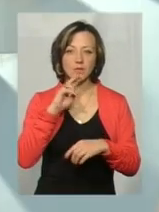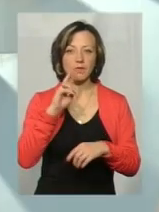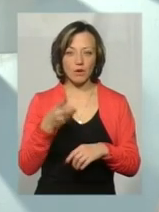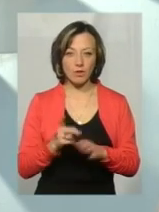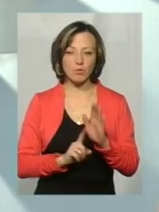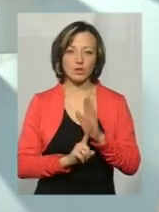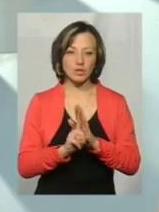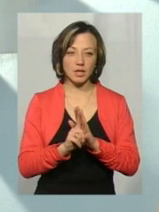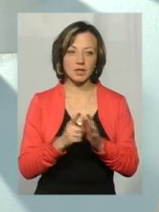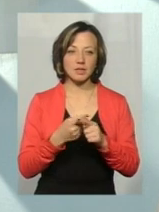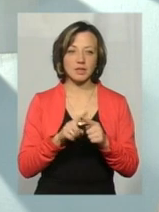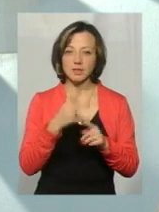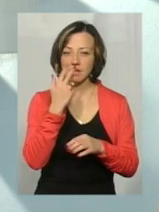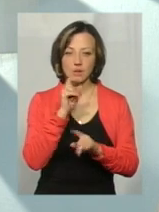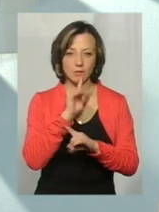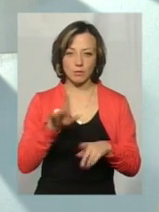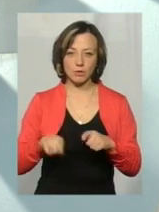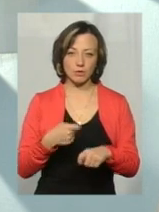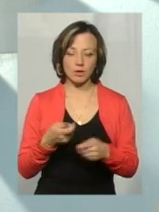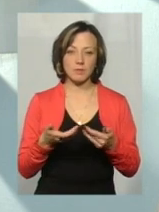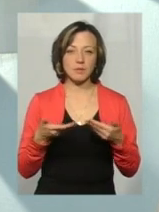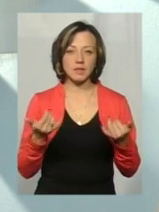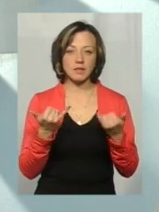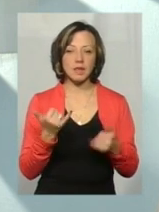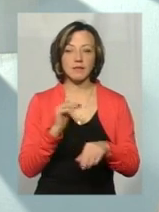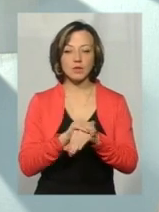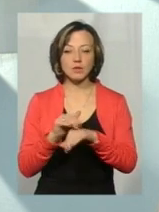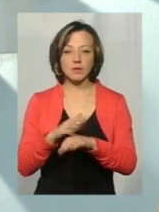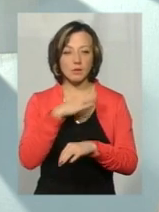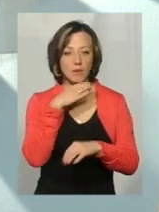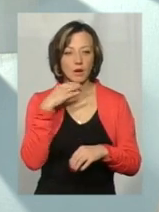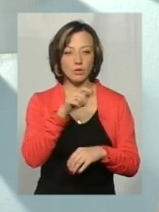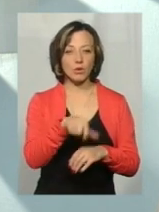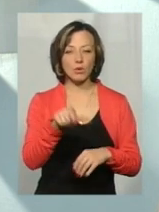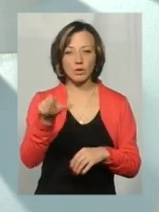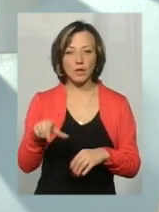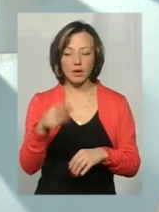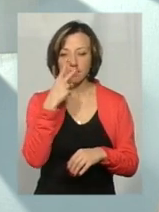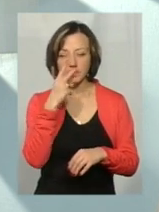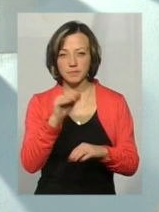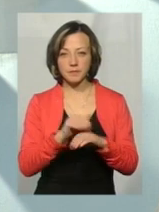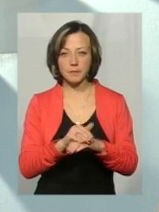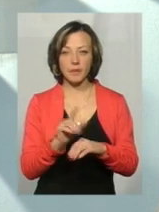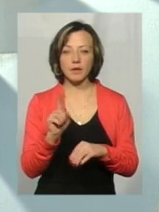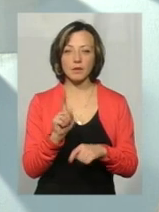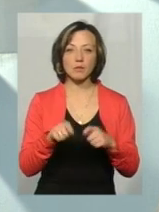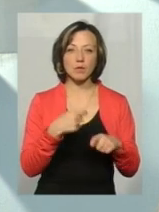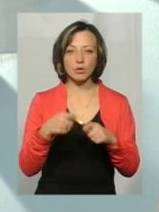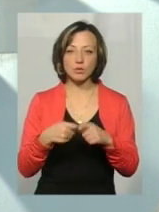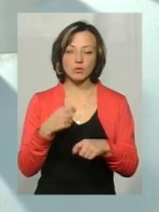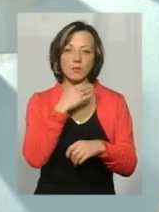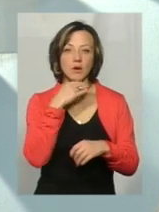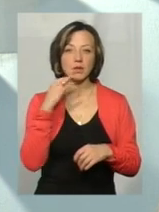почне, це буде її звичка, і вона не буде порушувати. Ми зараз дуже багато людей помічаємо за тим, що вони порушують